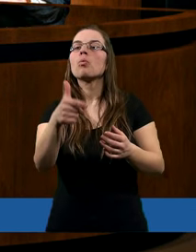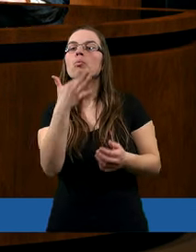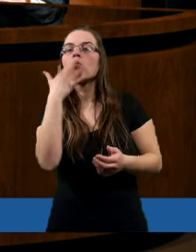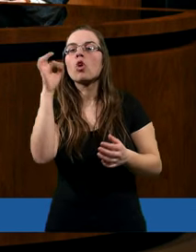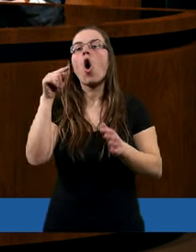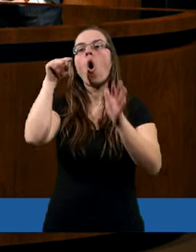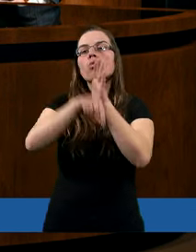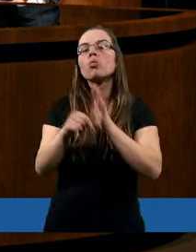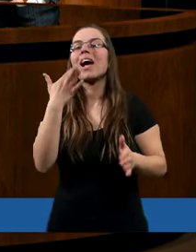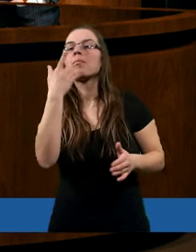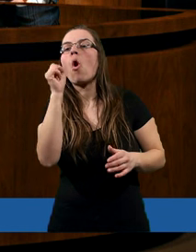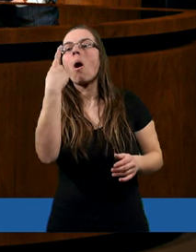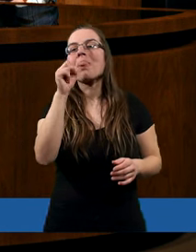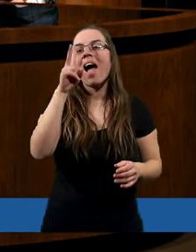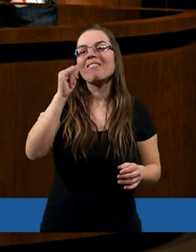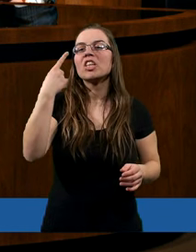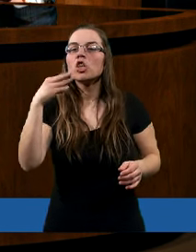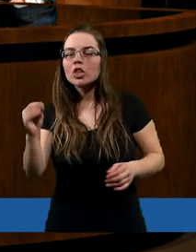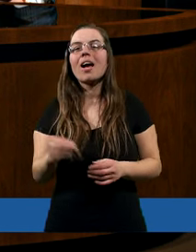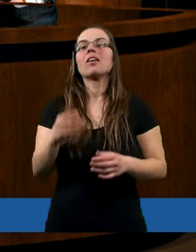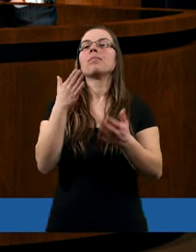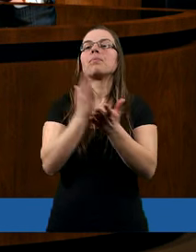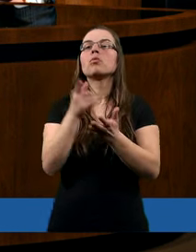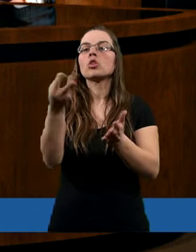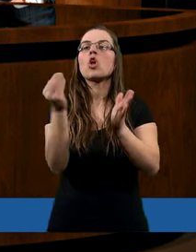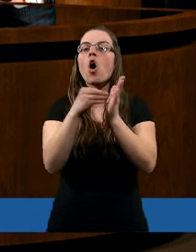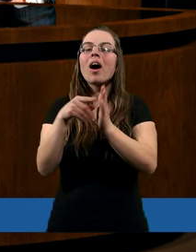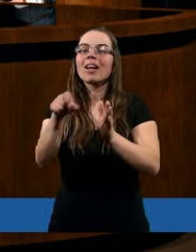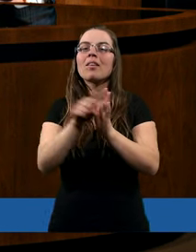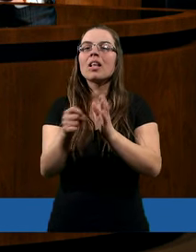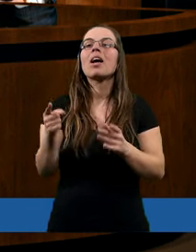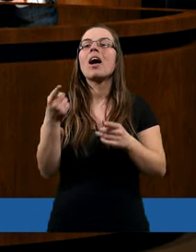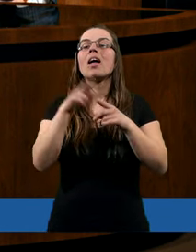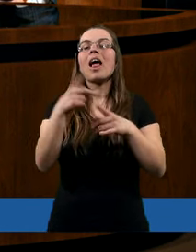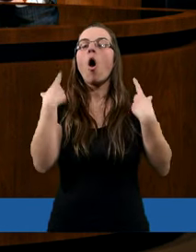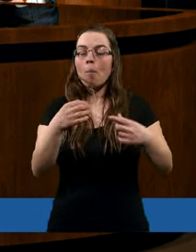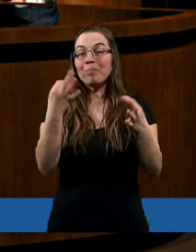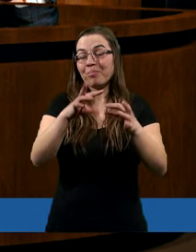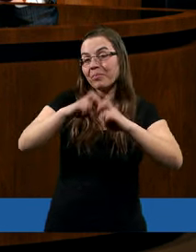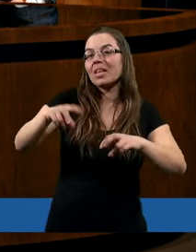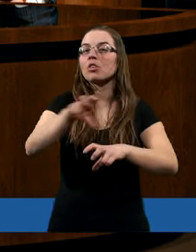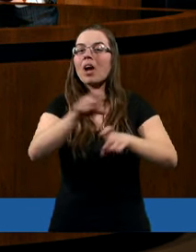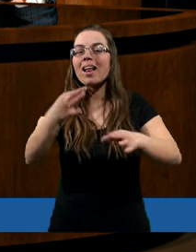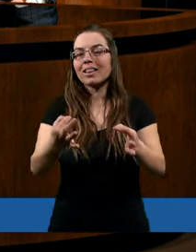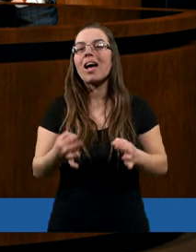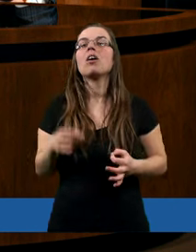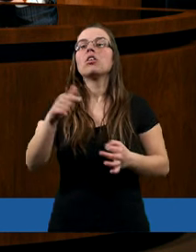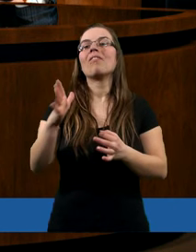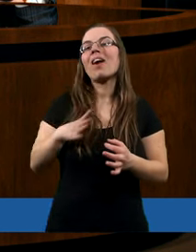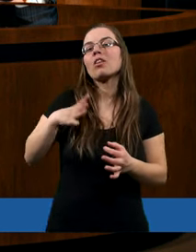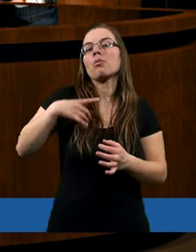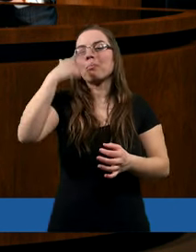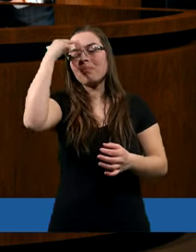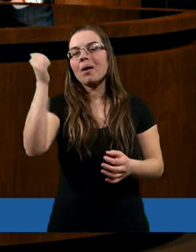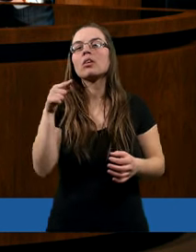mówiliśmy o Judaszu, mówiliśmy o Dawidzie, tylko przekładając to na obecne czasy, myślę, że warto, żebyśmy